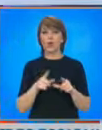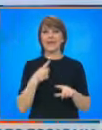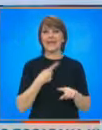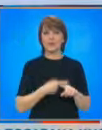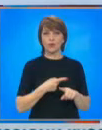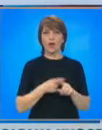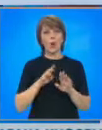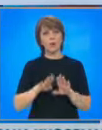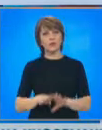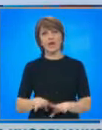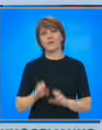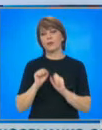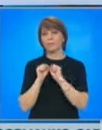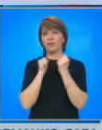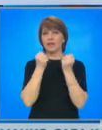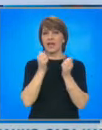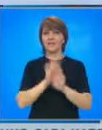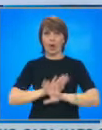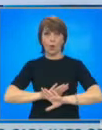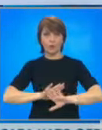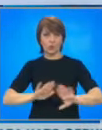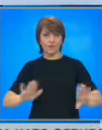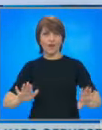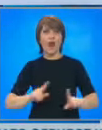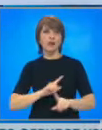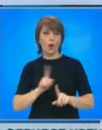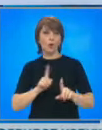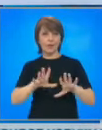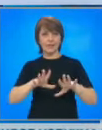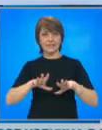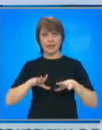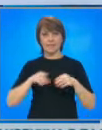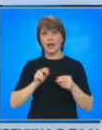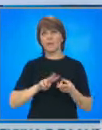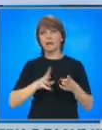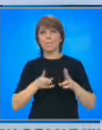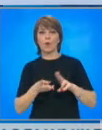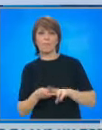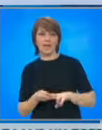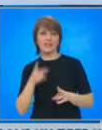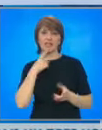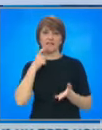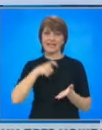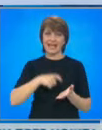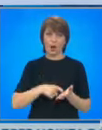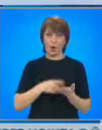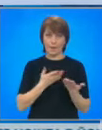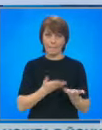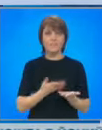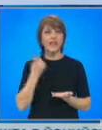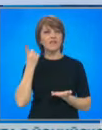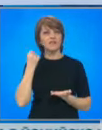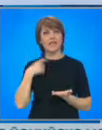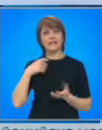хидрология остават в протест на готовност, докато изцяло не бъдат прияти промените в закона за водите. Вчера бяха гласувани